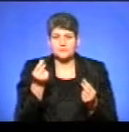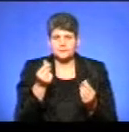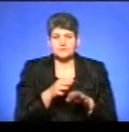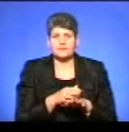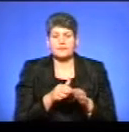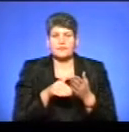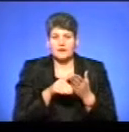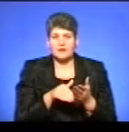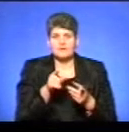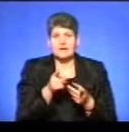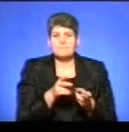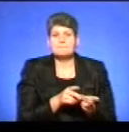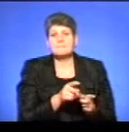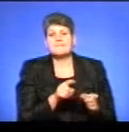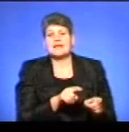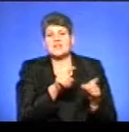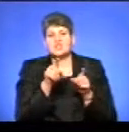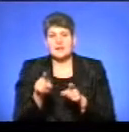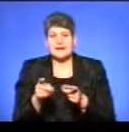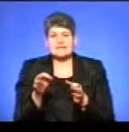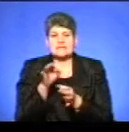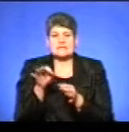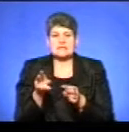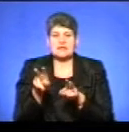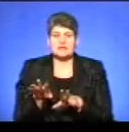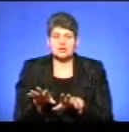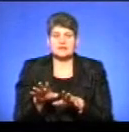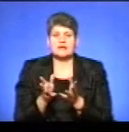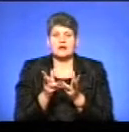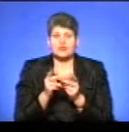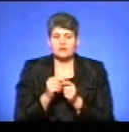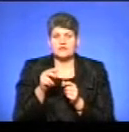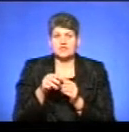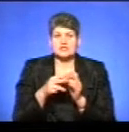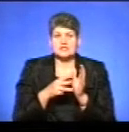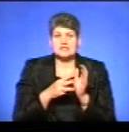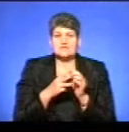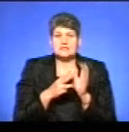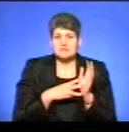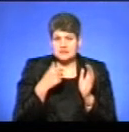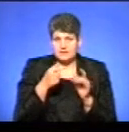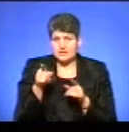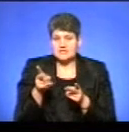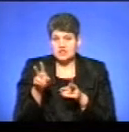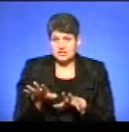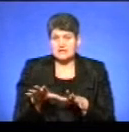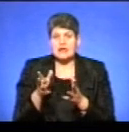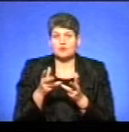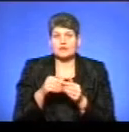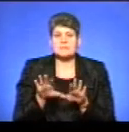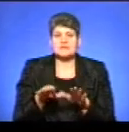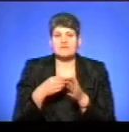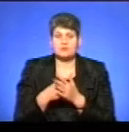перейшла як залишки на рахунках на 2018 рік. Тобто ця субвенція залишається на рахунках місцевих бюджетів.